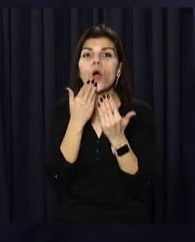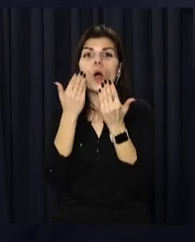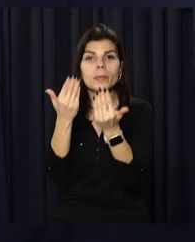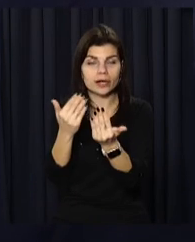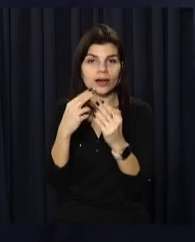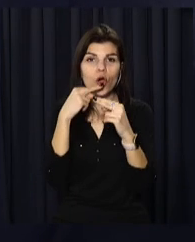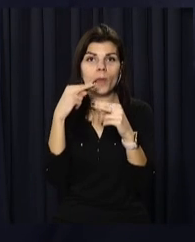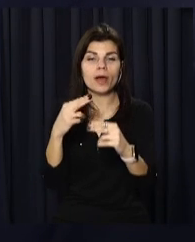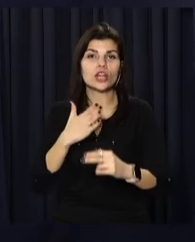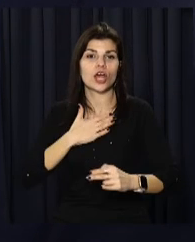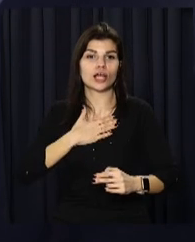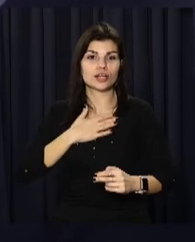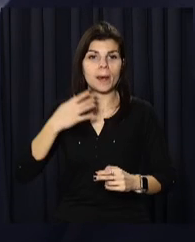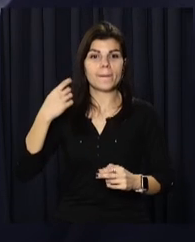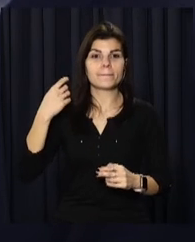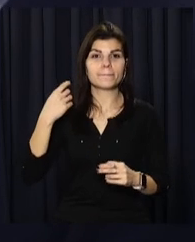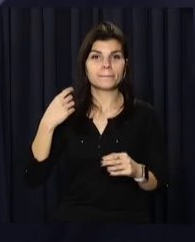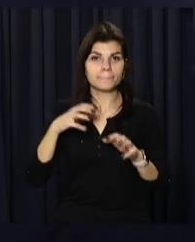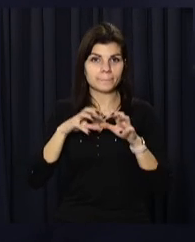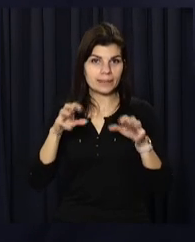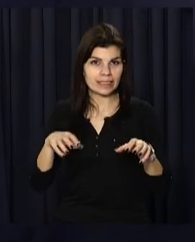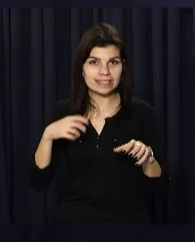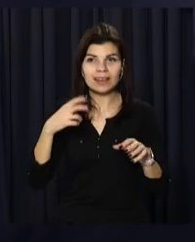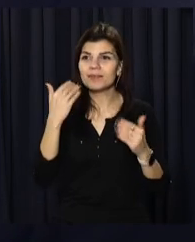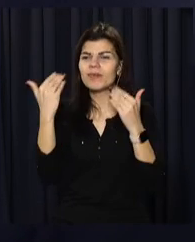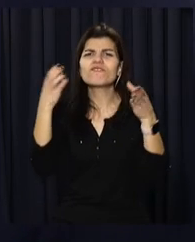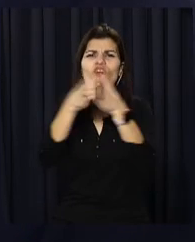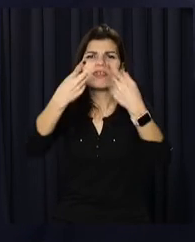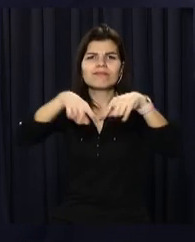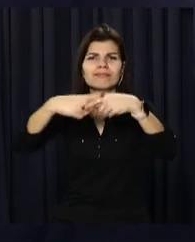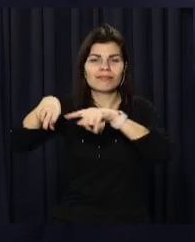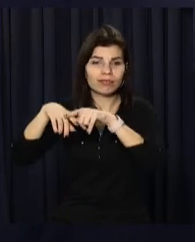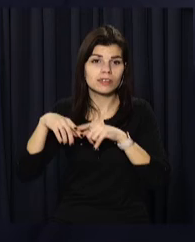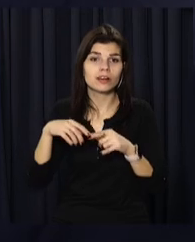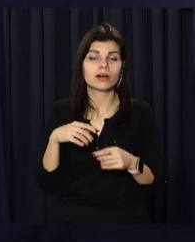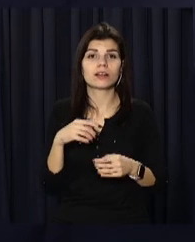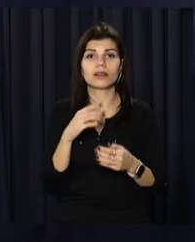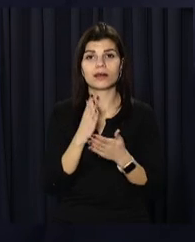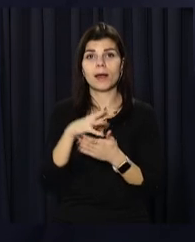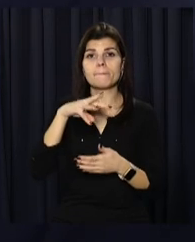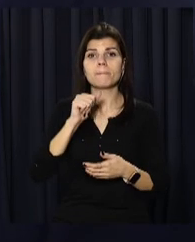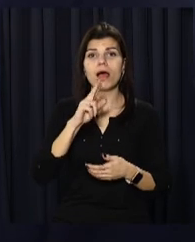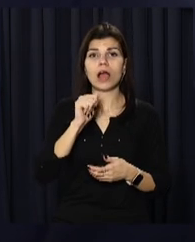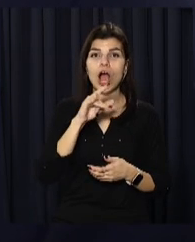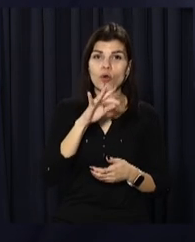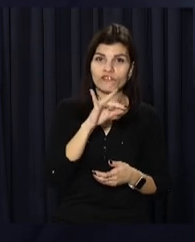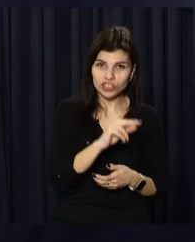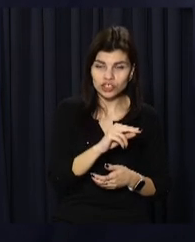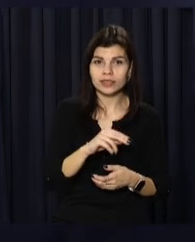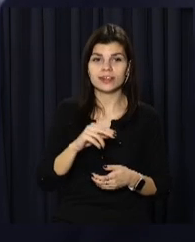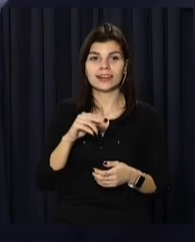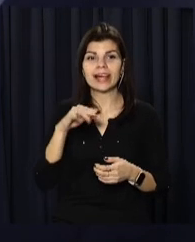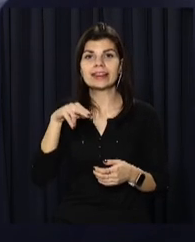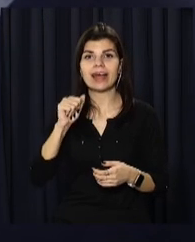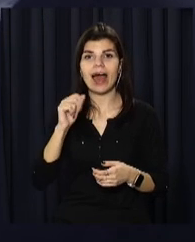президента. Ми написали письмо всім, але нам відповів Леонид Данилович і Леонид Макарич. Ось на цих двох